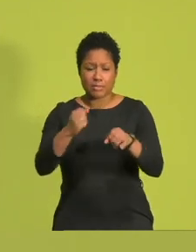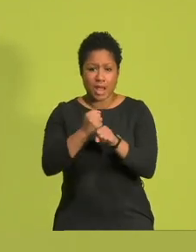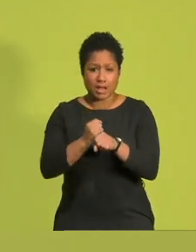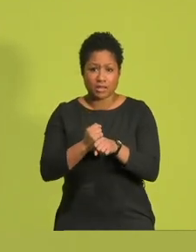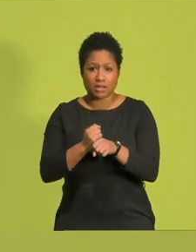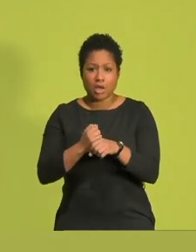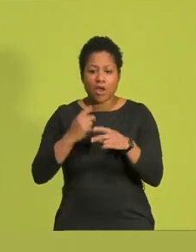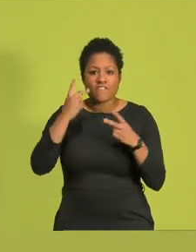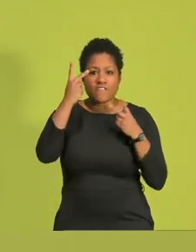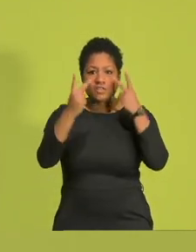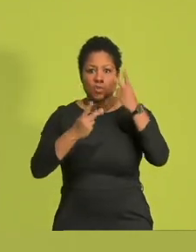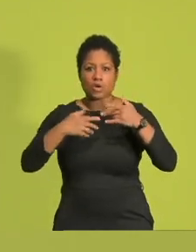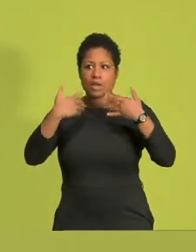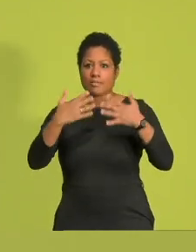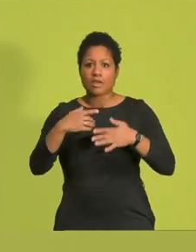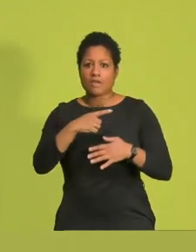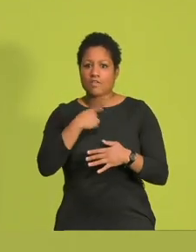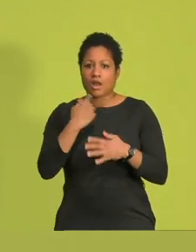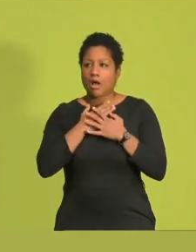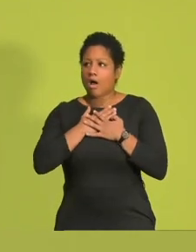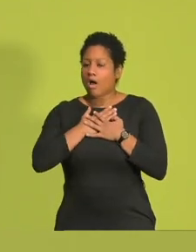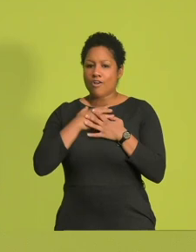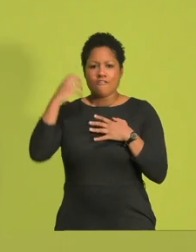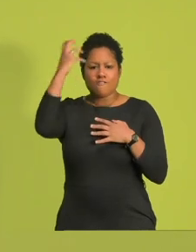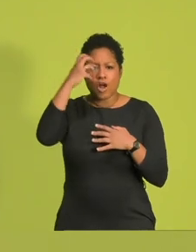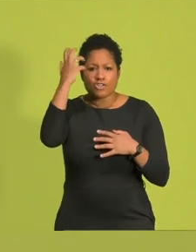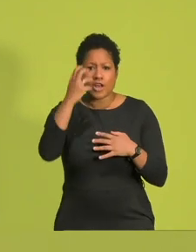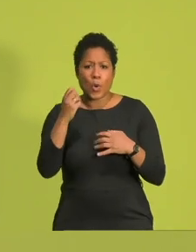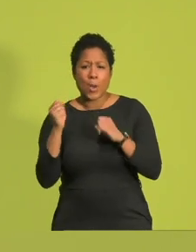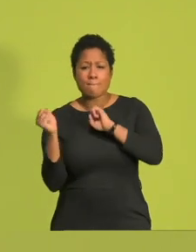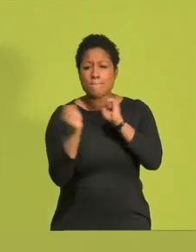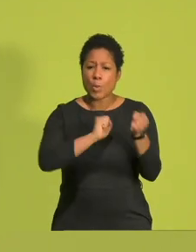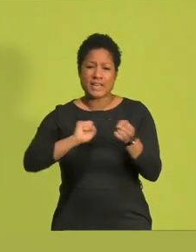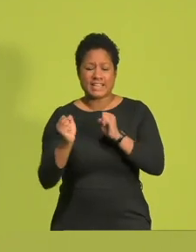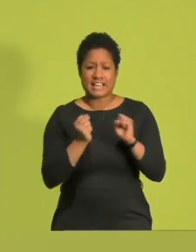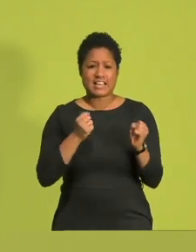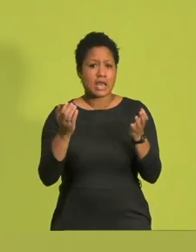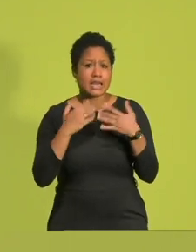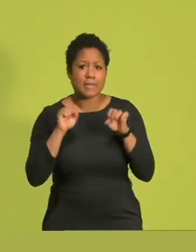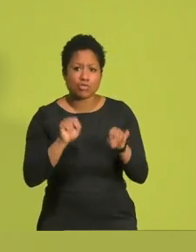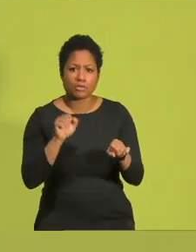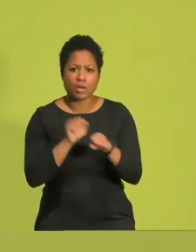Stellt euch mal vor, wir könnten Mobilität und Klimaschutz einfach miteinander verbinden.